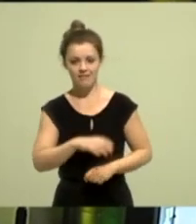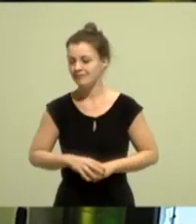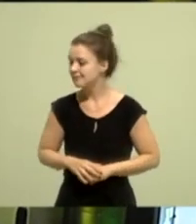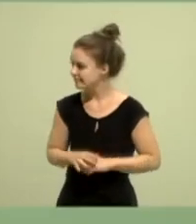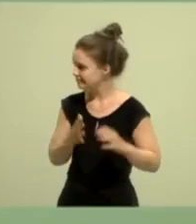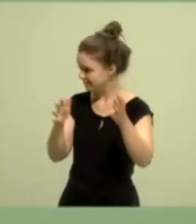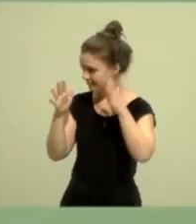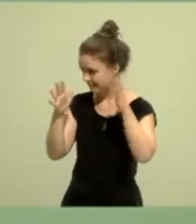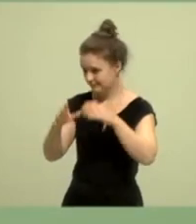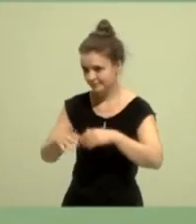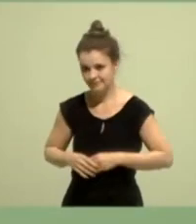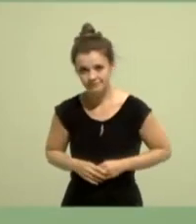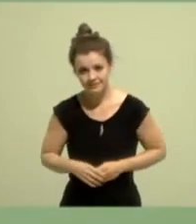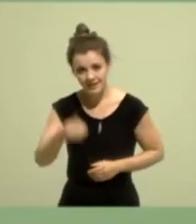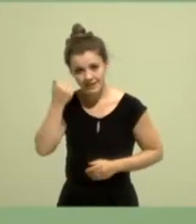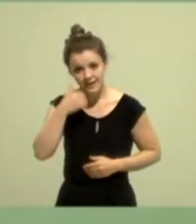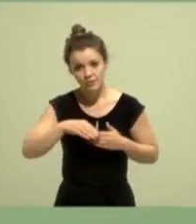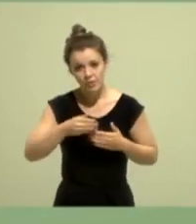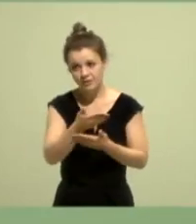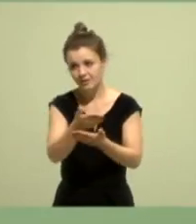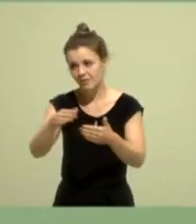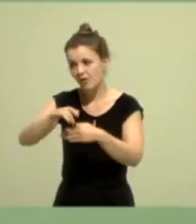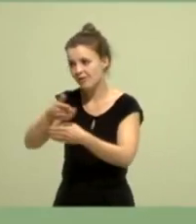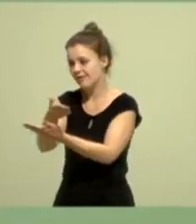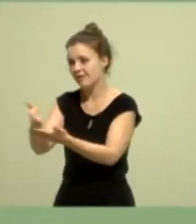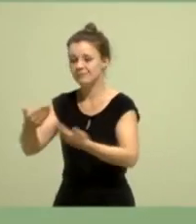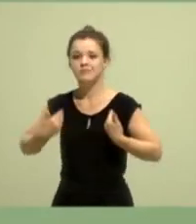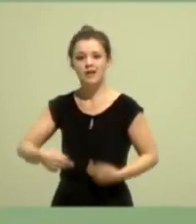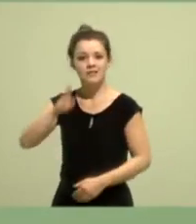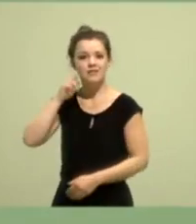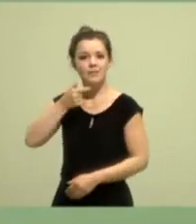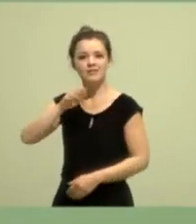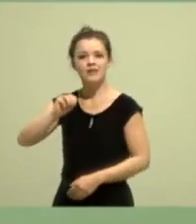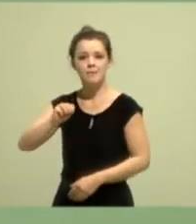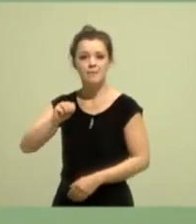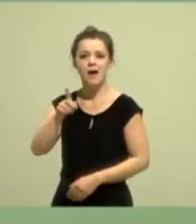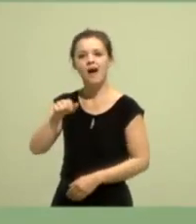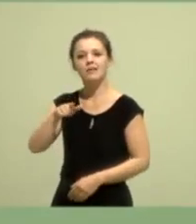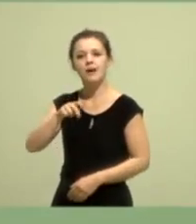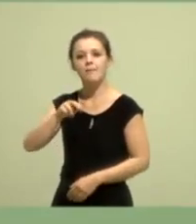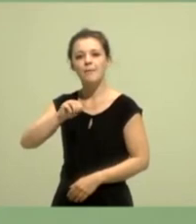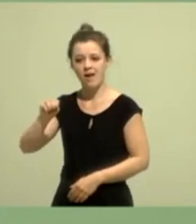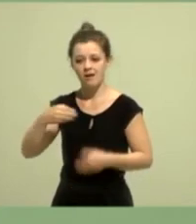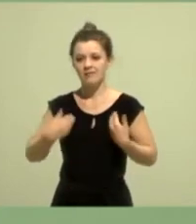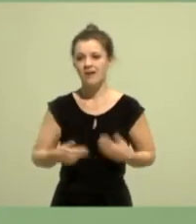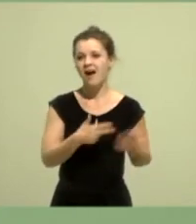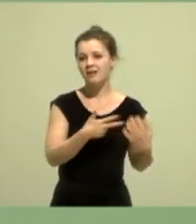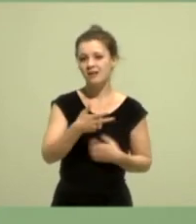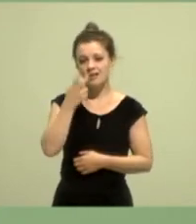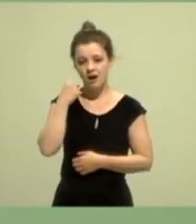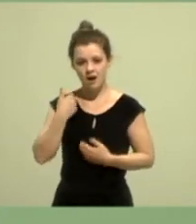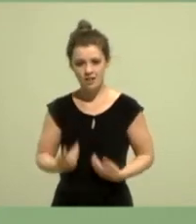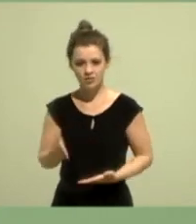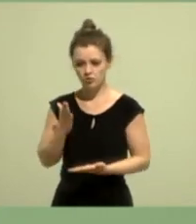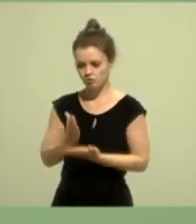Liebe Freundinnen und Freunde, mein Name ist Tim Achtermeyer. Ich bin 28 Jahre alt. Ich habe ein Drittel meines Lebens Kommunalpolitik gemacht in